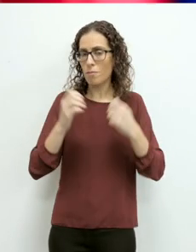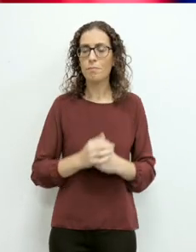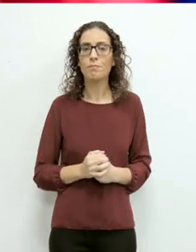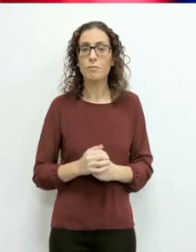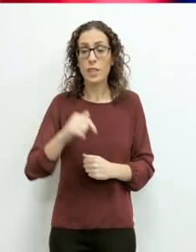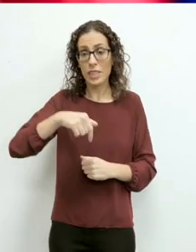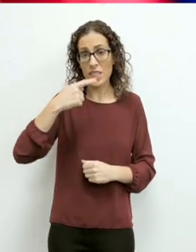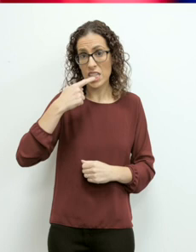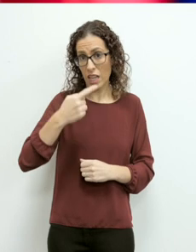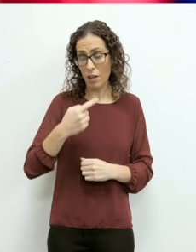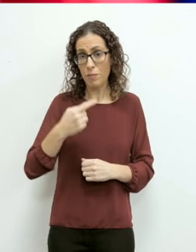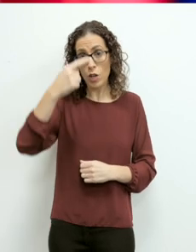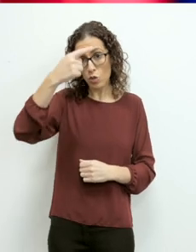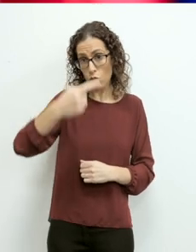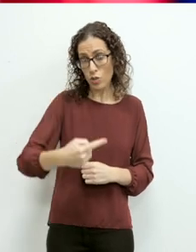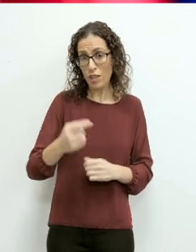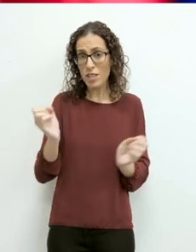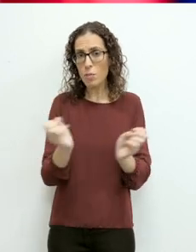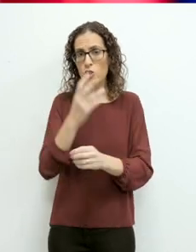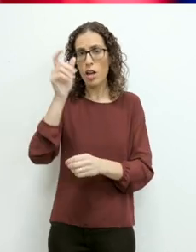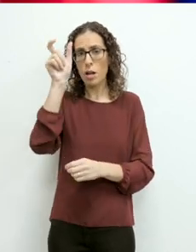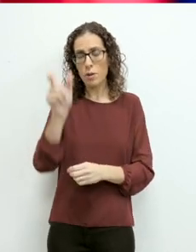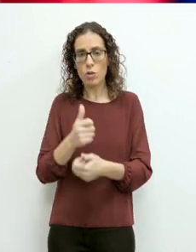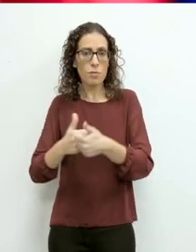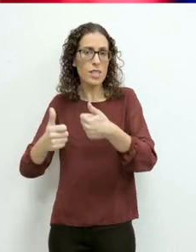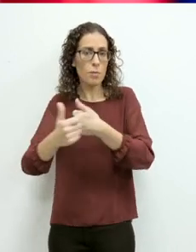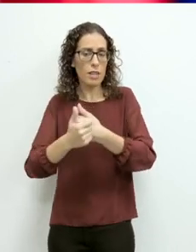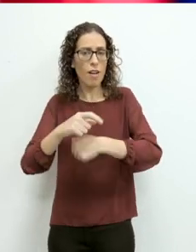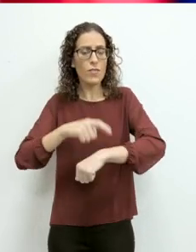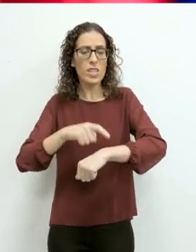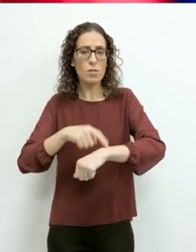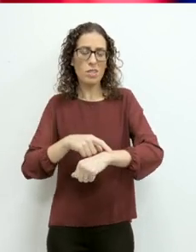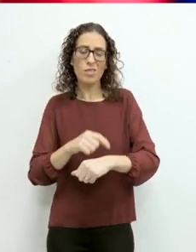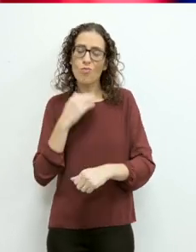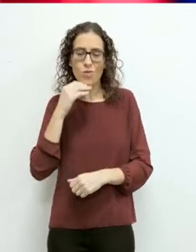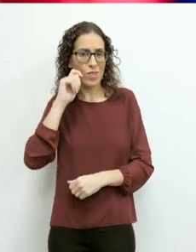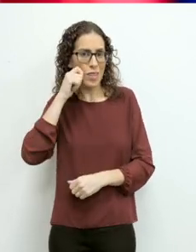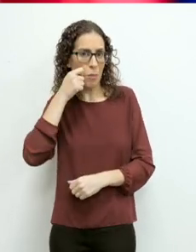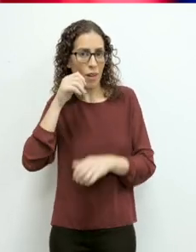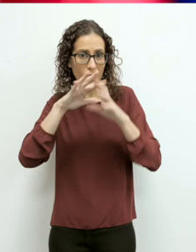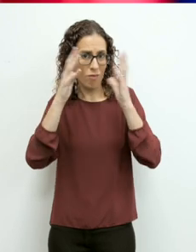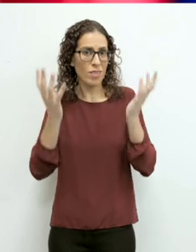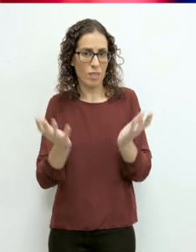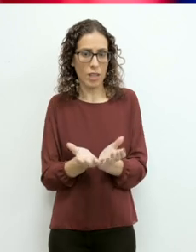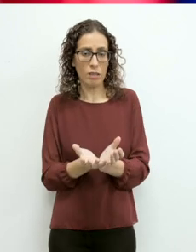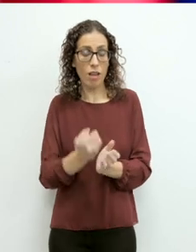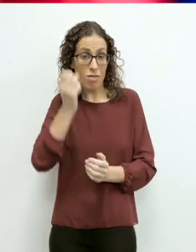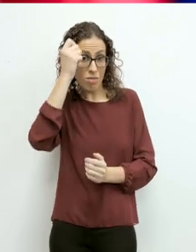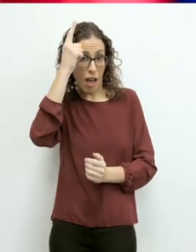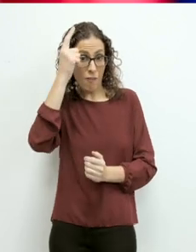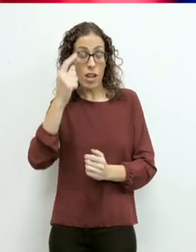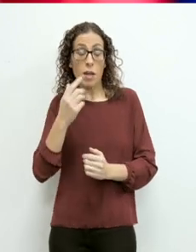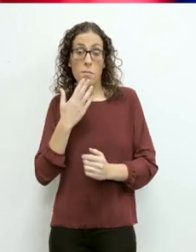Din s-sena il-jum dinji tal-persuni b'dizabilita jaħbat fizminxen sabiħad dinja. Konxu,